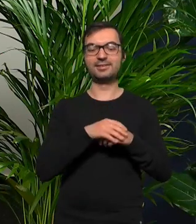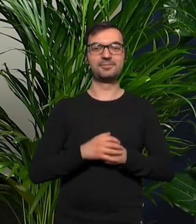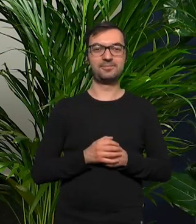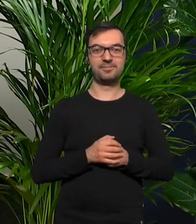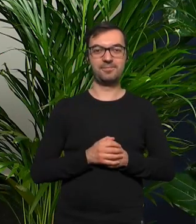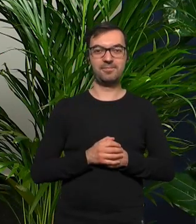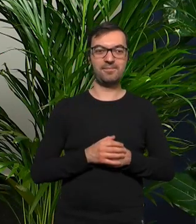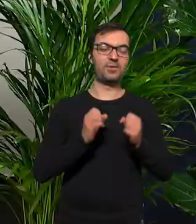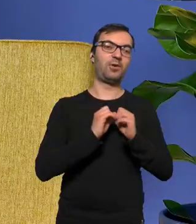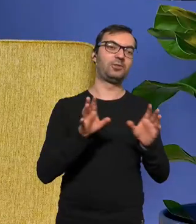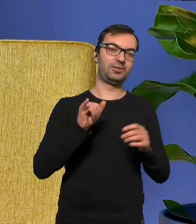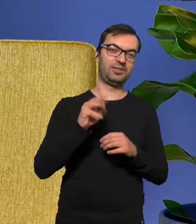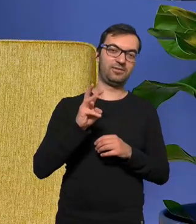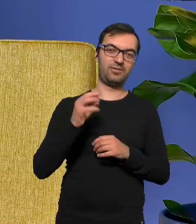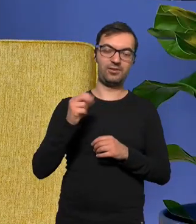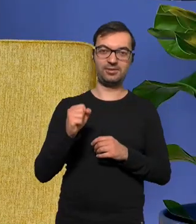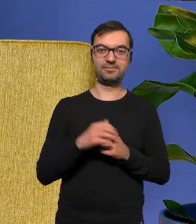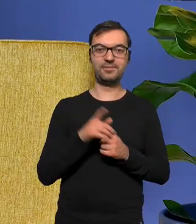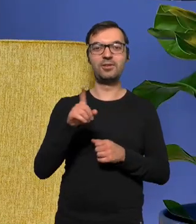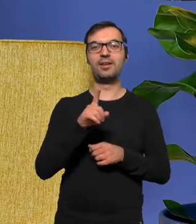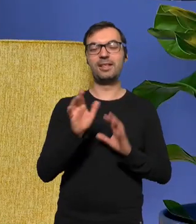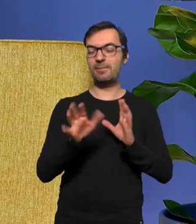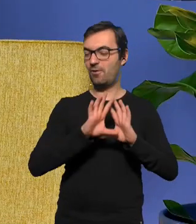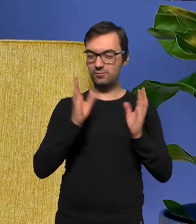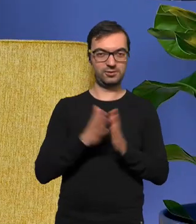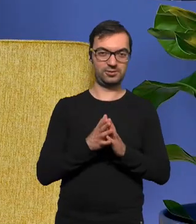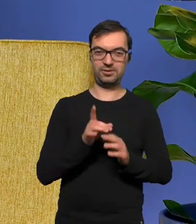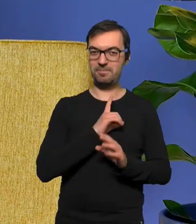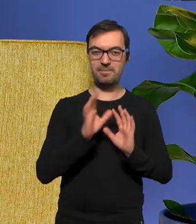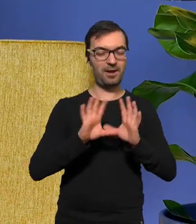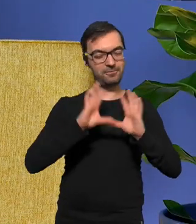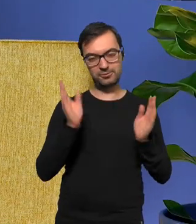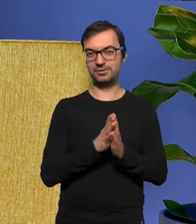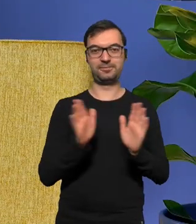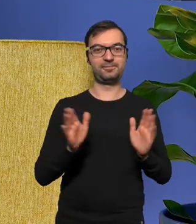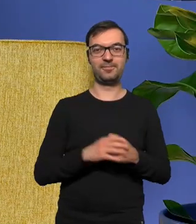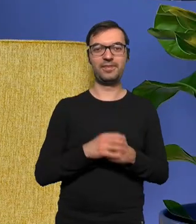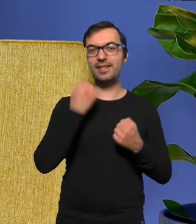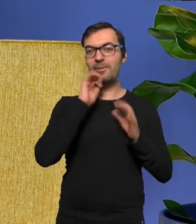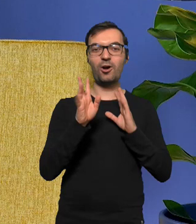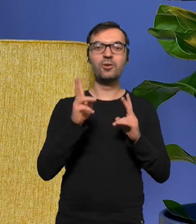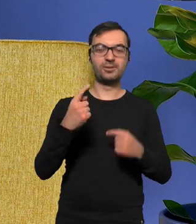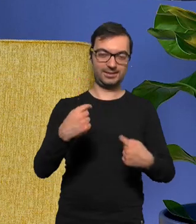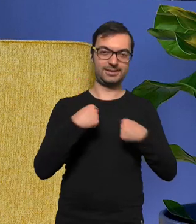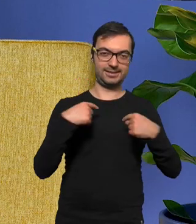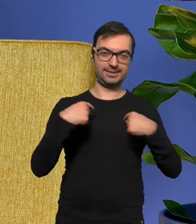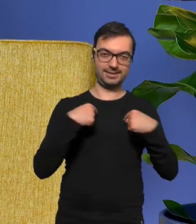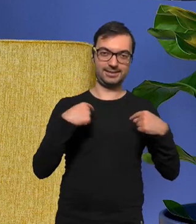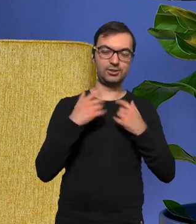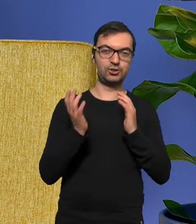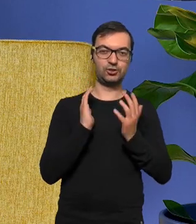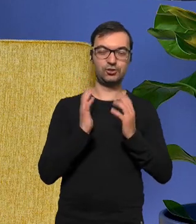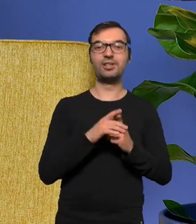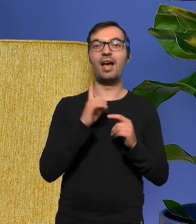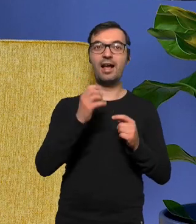ścianach no oczywiście, że Iwona Iwona dba o wszystko najbardziej opiekuje się mną ale